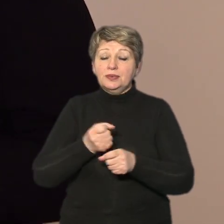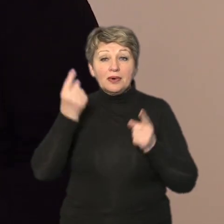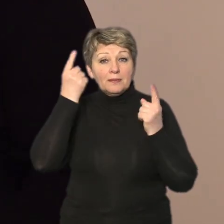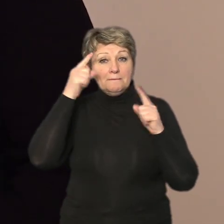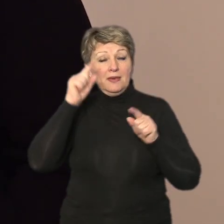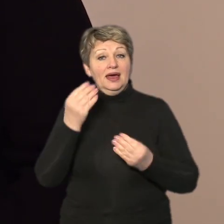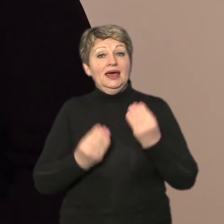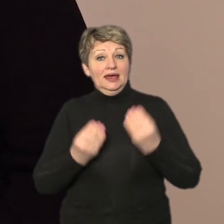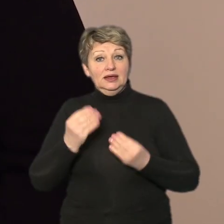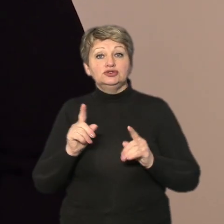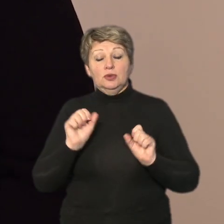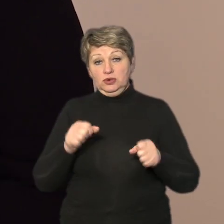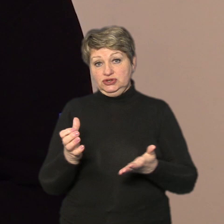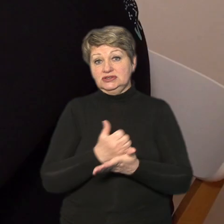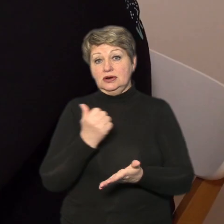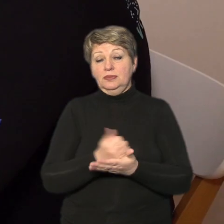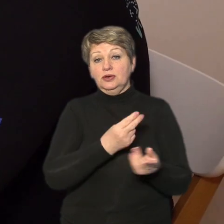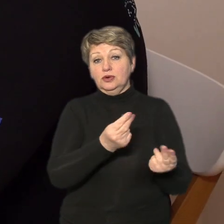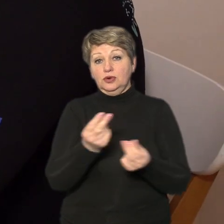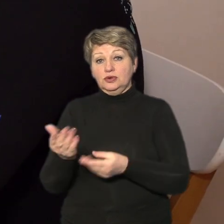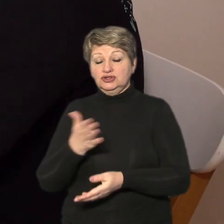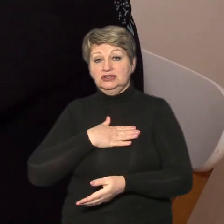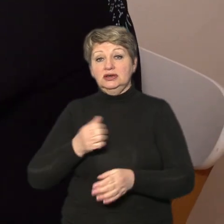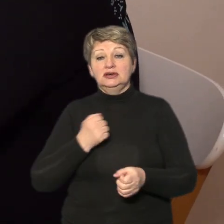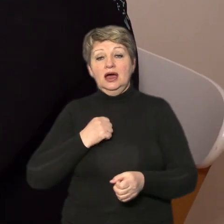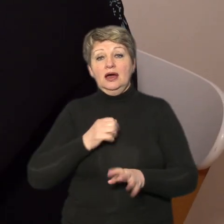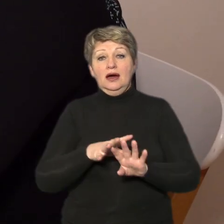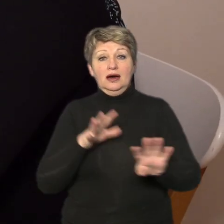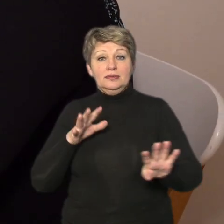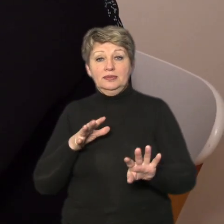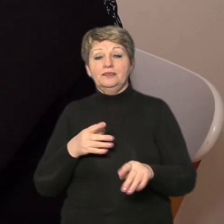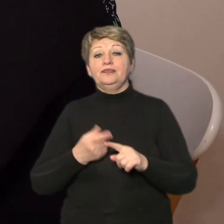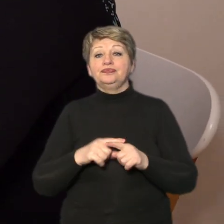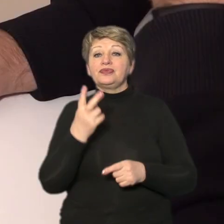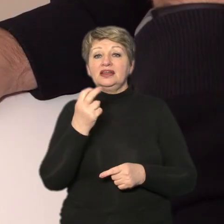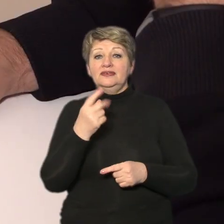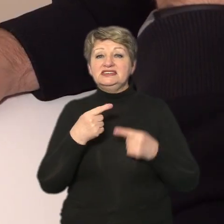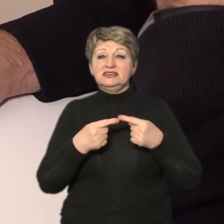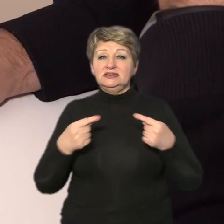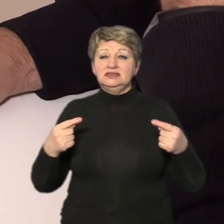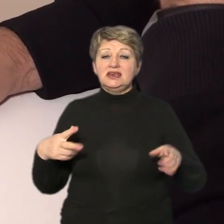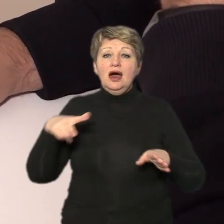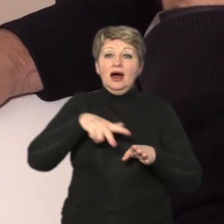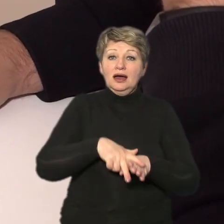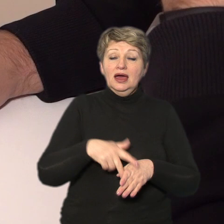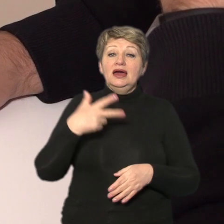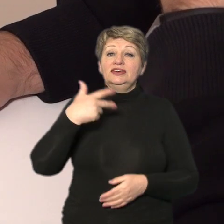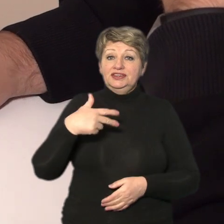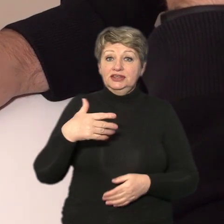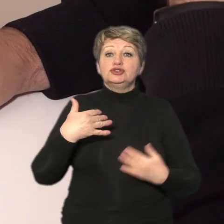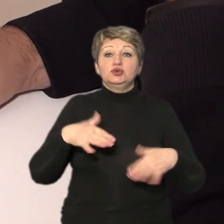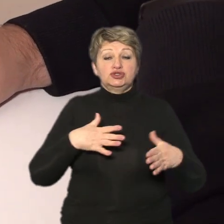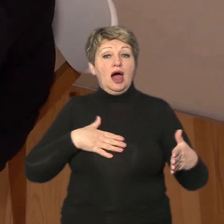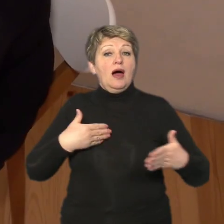що ця гра може заробляти гроші для нашої армії гра має близько 200 завантажень серед них 30 активних користувачів